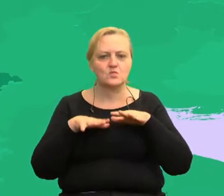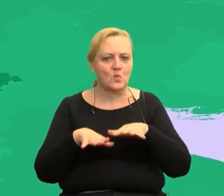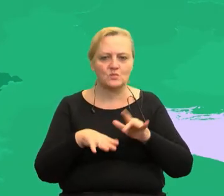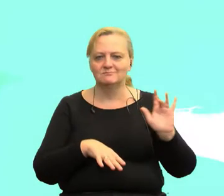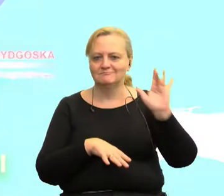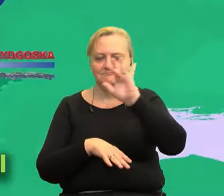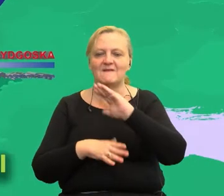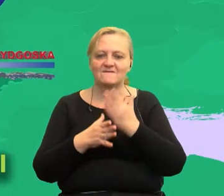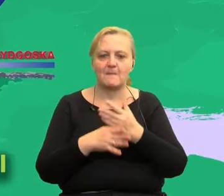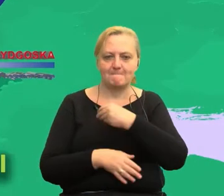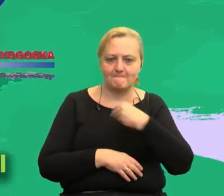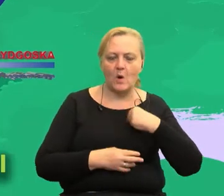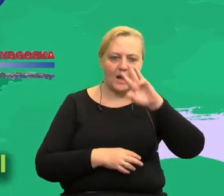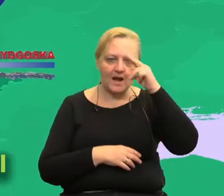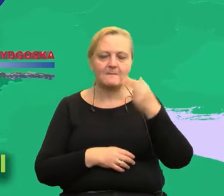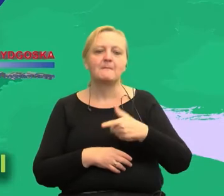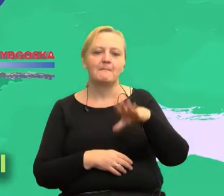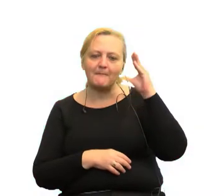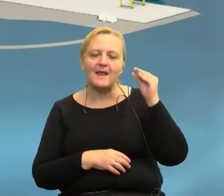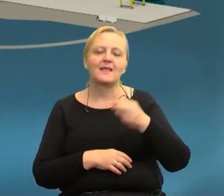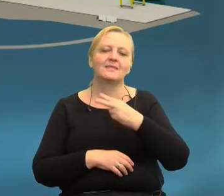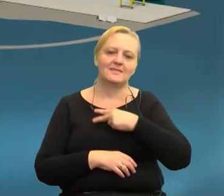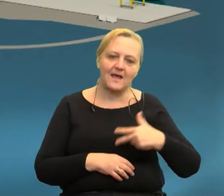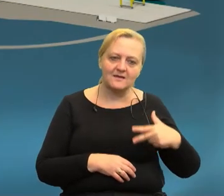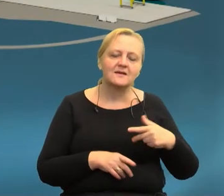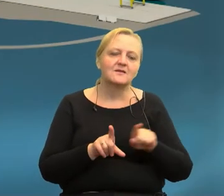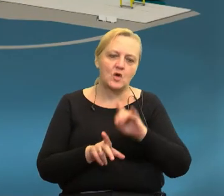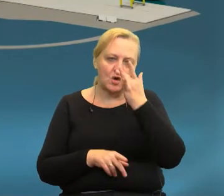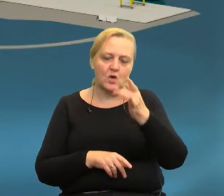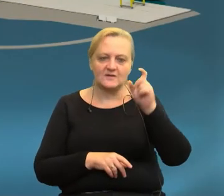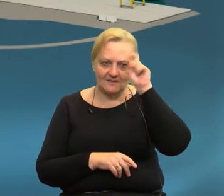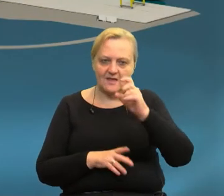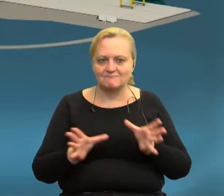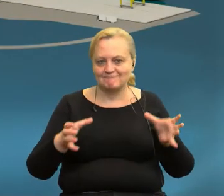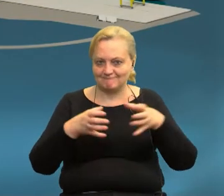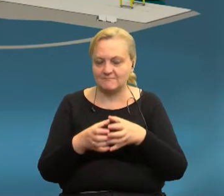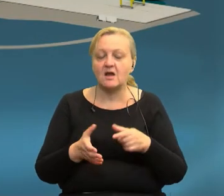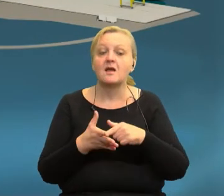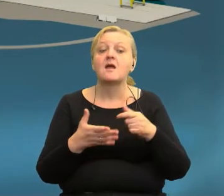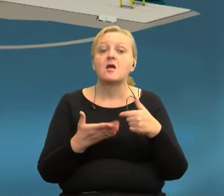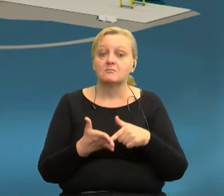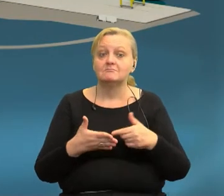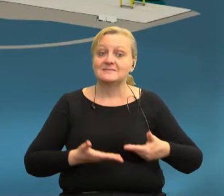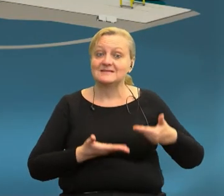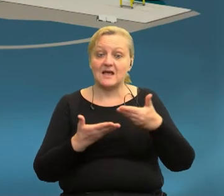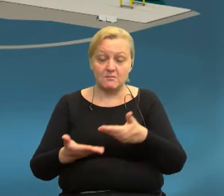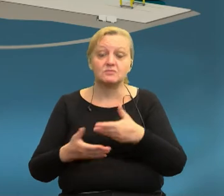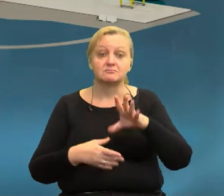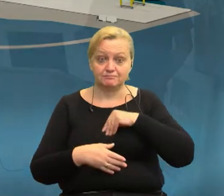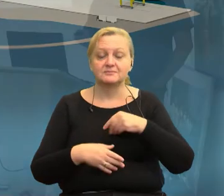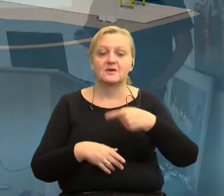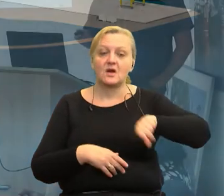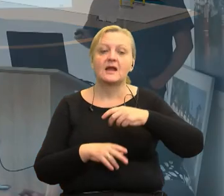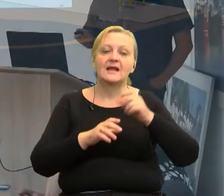podmiotów z Polski, Litwy, Belgii i Danii, a także z Rosji i Niemiec. Zaproszenie do niego przyjęły instytucje